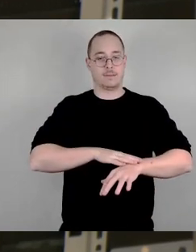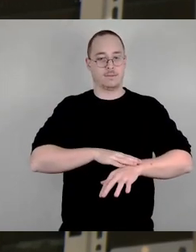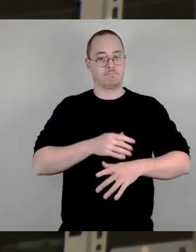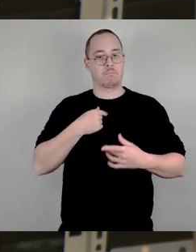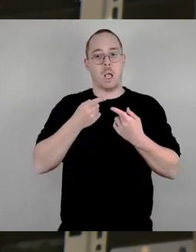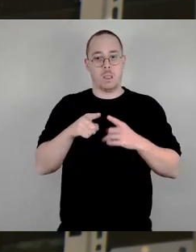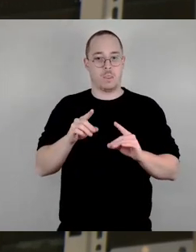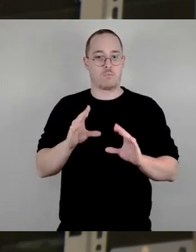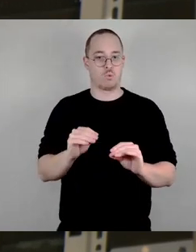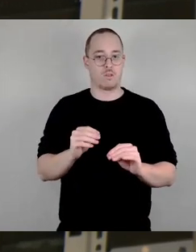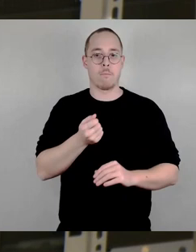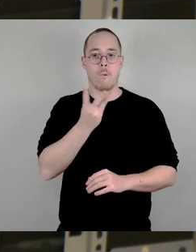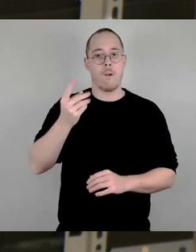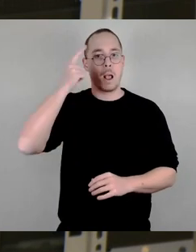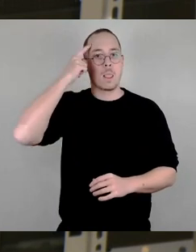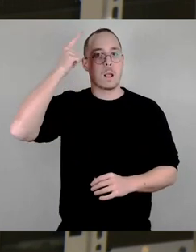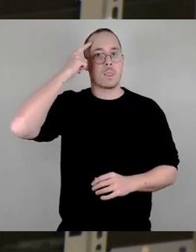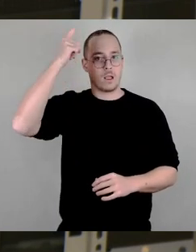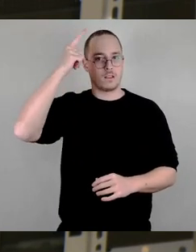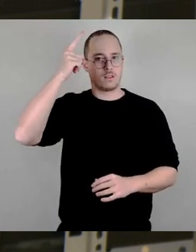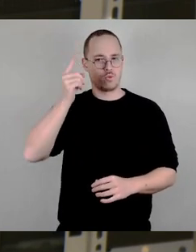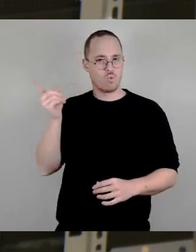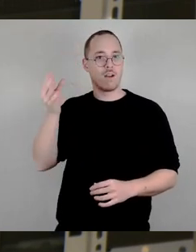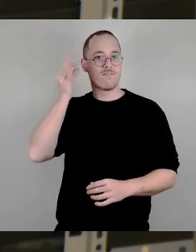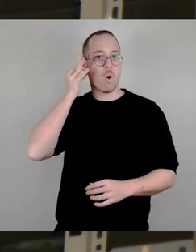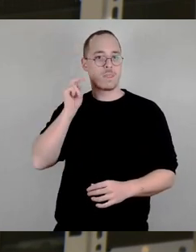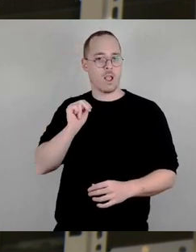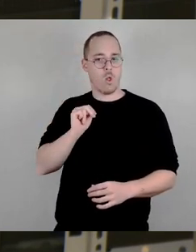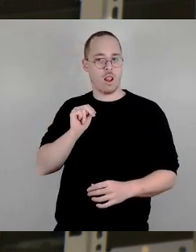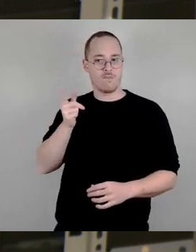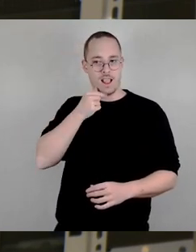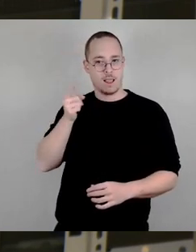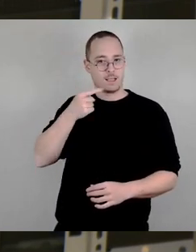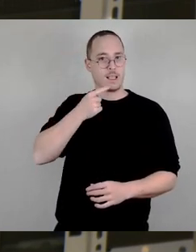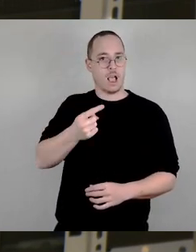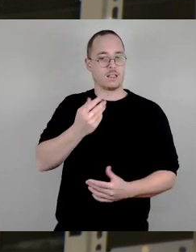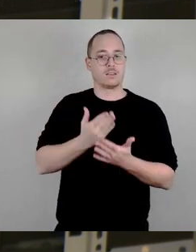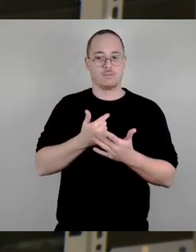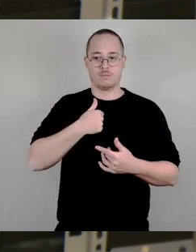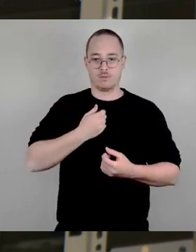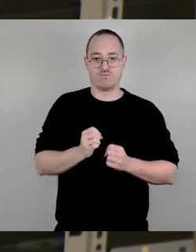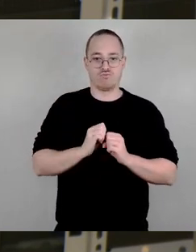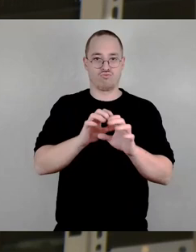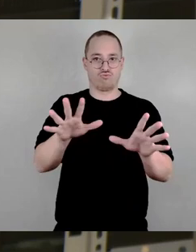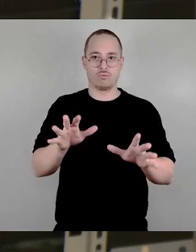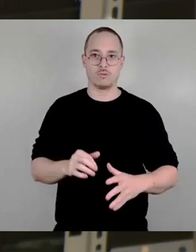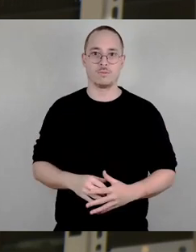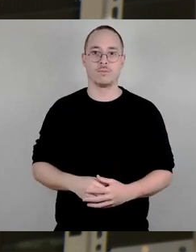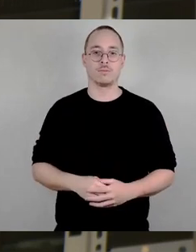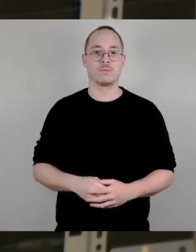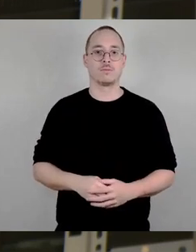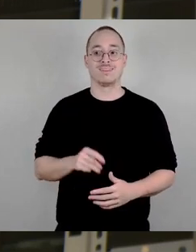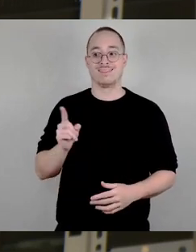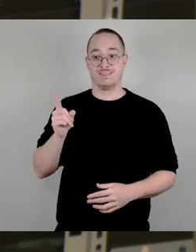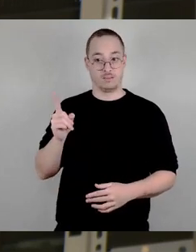was uns Frau Nicole mitteilen wollte, mitzuteilen. Sie wollte zu uns als Beauftragte für Migration und Integration